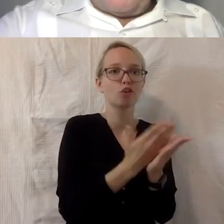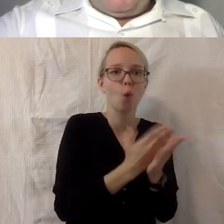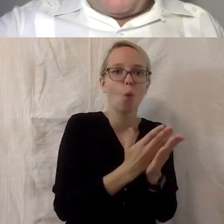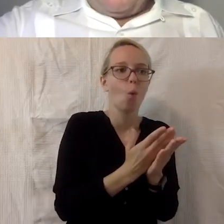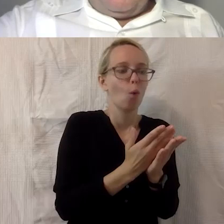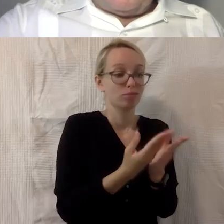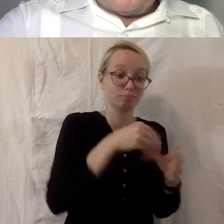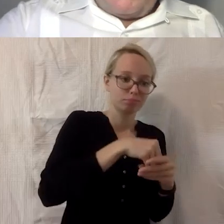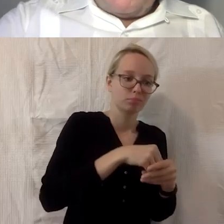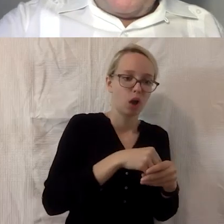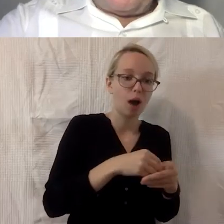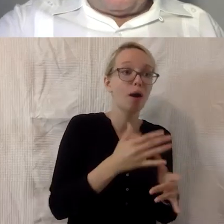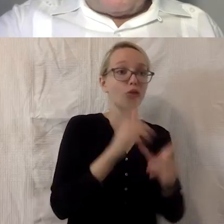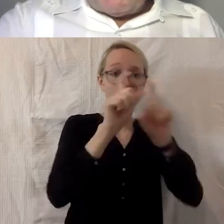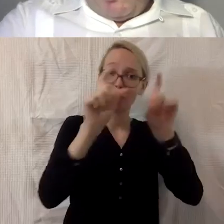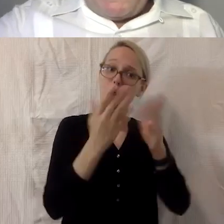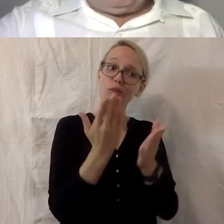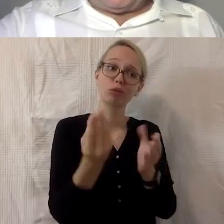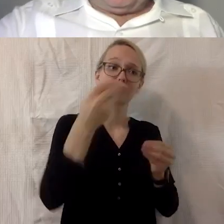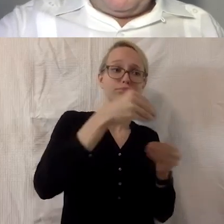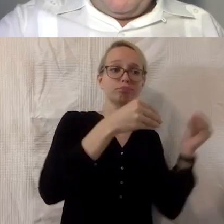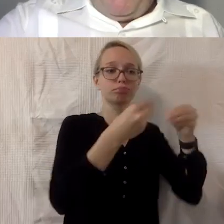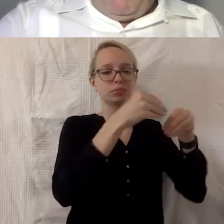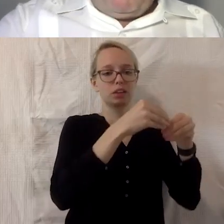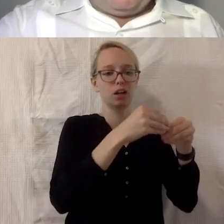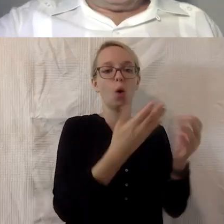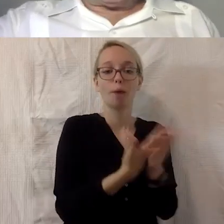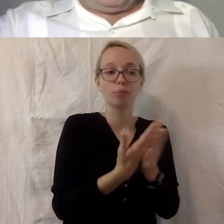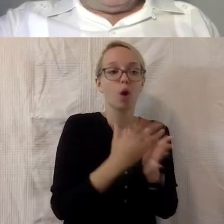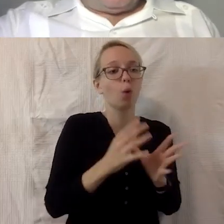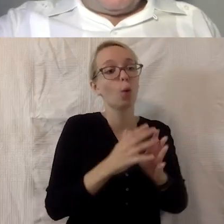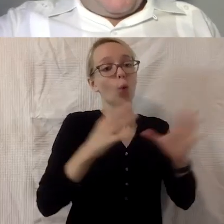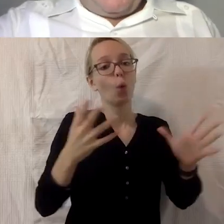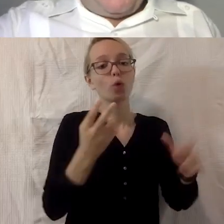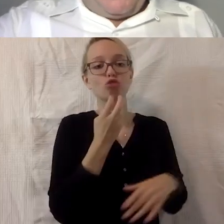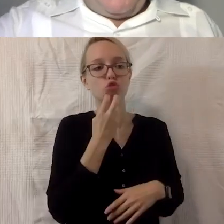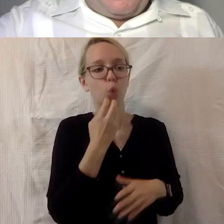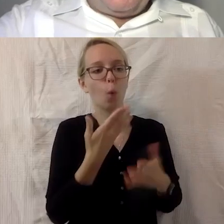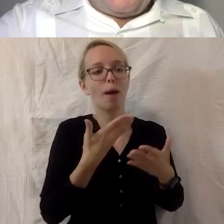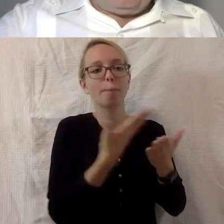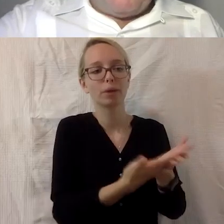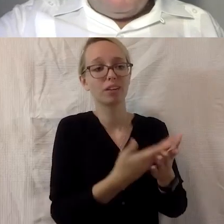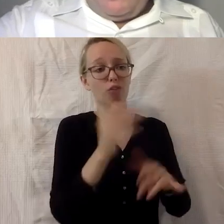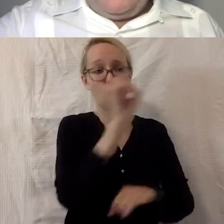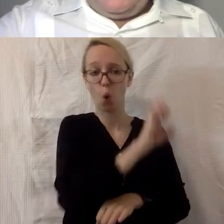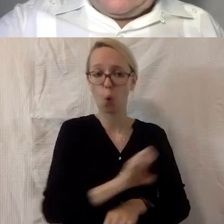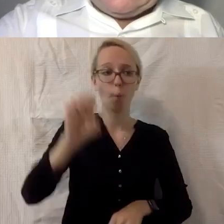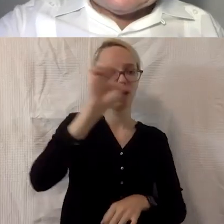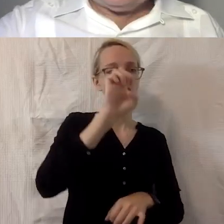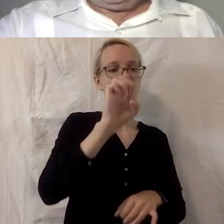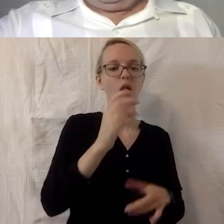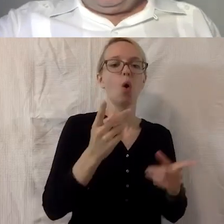großen Mineralölkonzern, den größten Stromanbieter Europas und ein Pharma